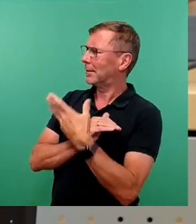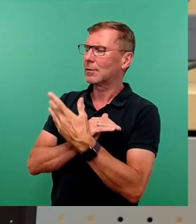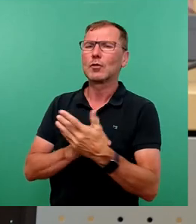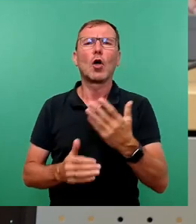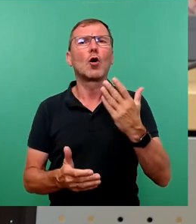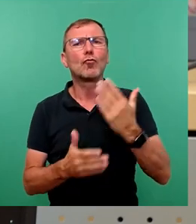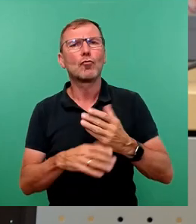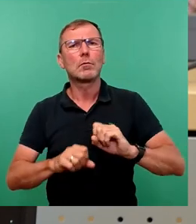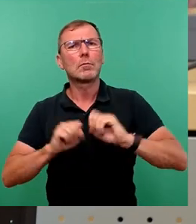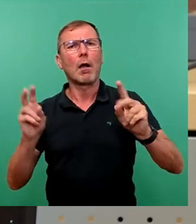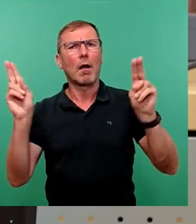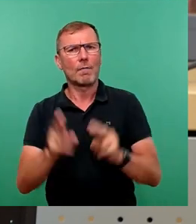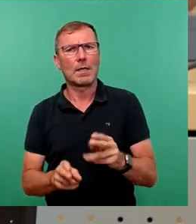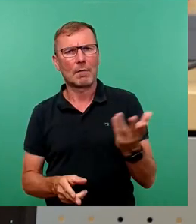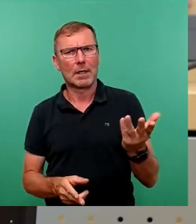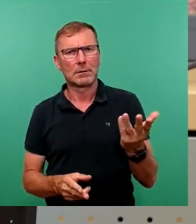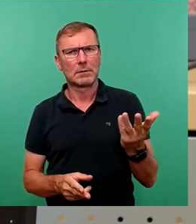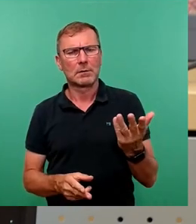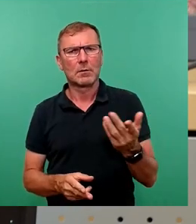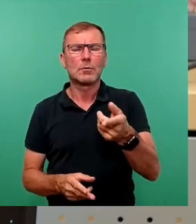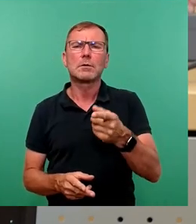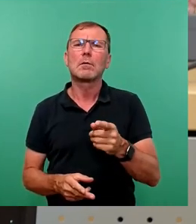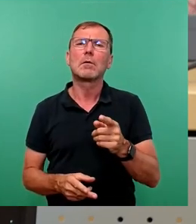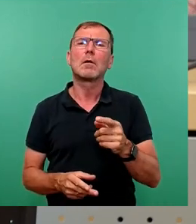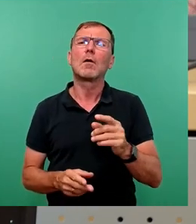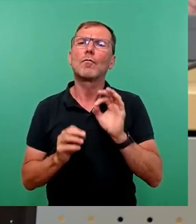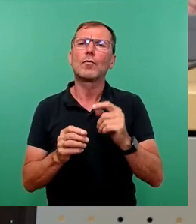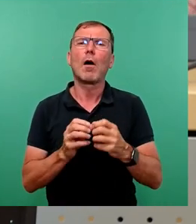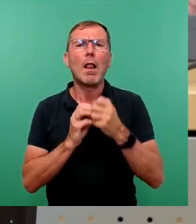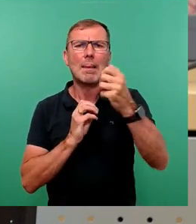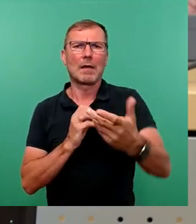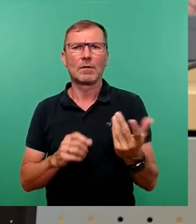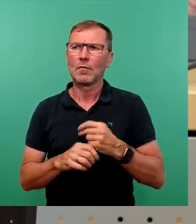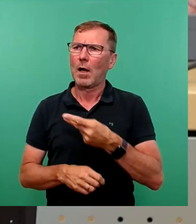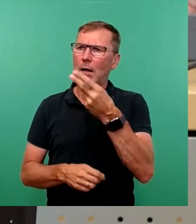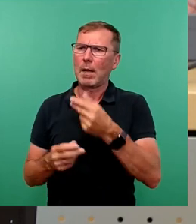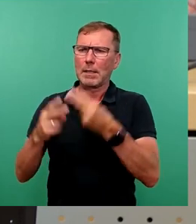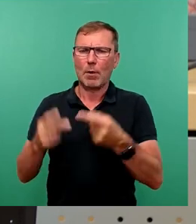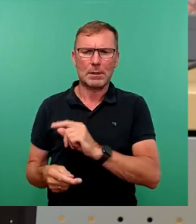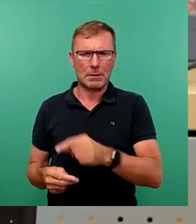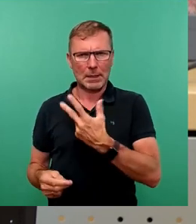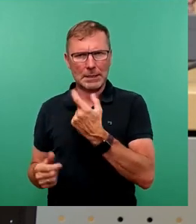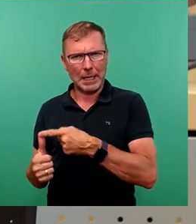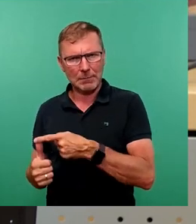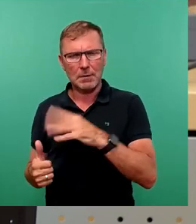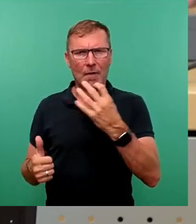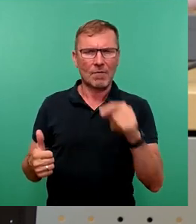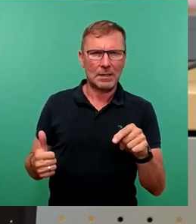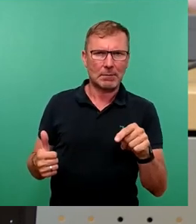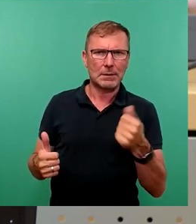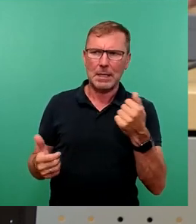schon mal deutlich geringer werden und das durchaus auch nachhaltig, weil ja für beide Projekte nicht nur für 2023 und 2024